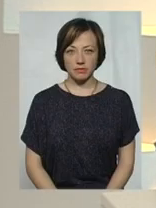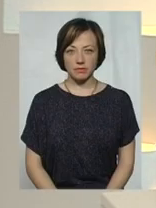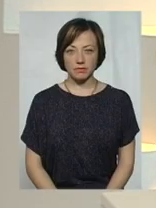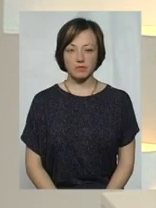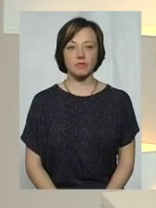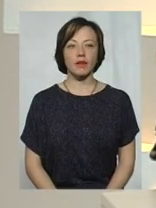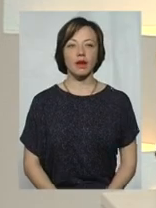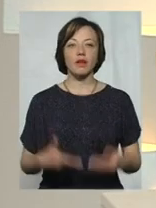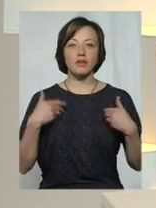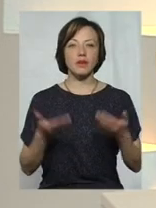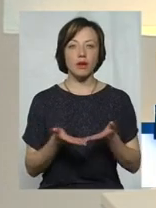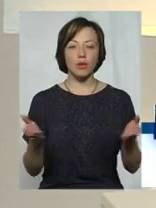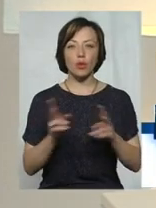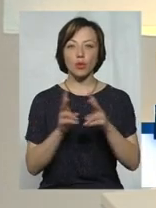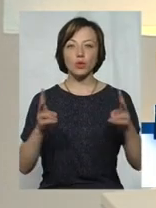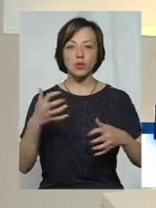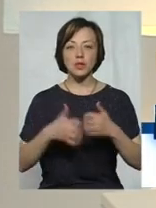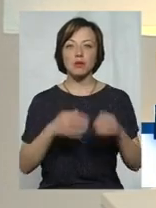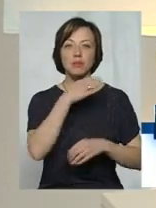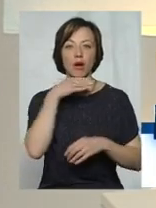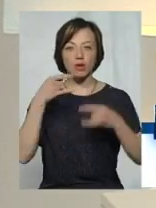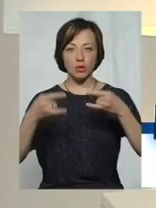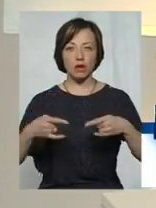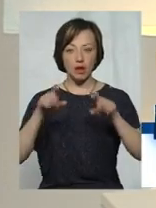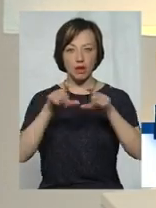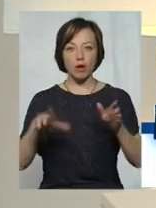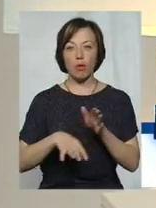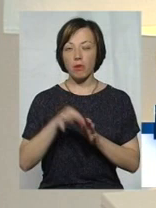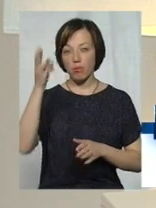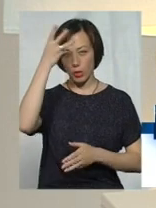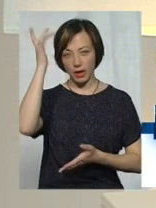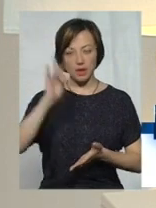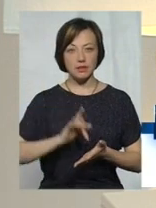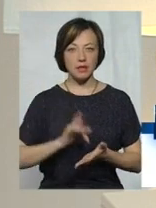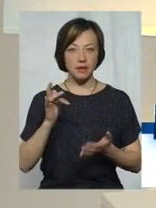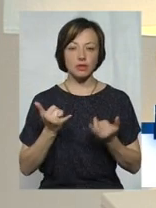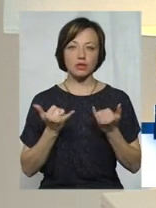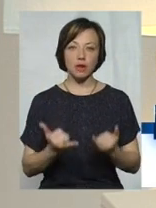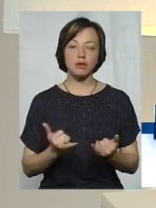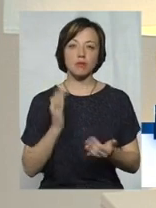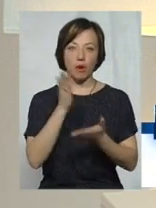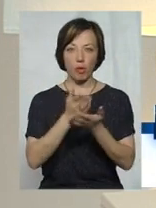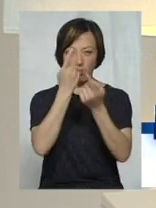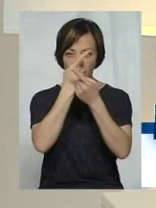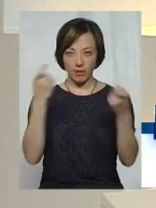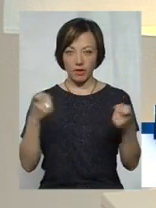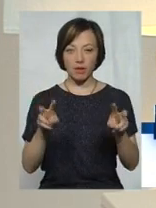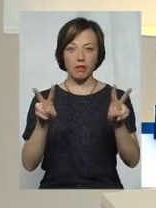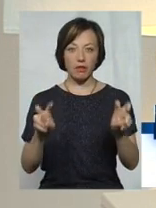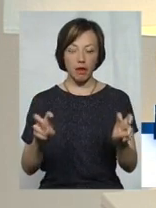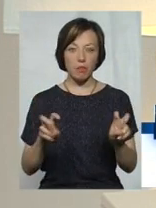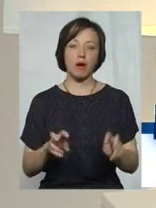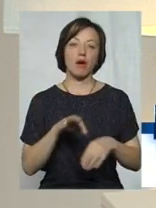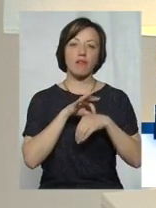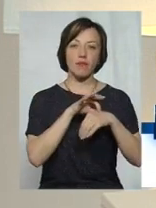Мої шанування усім, хто серед чималої кількості телеканалів у цій порі обрав саме поділят центр. На часі в прямому ефірі тема. Я Анна